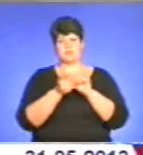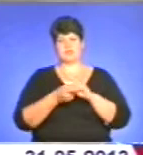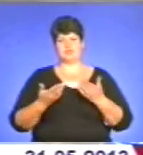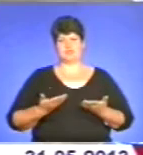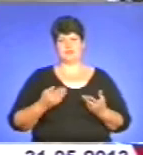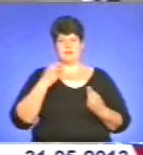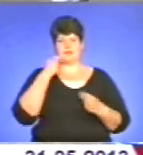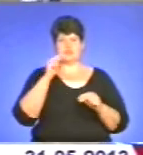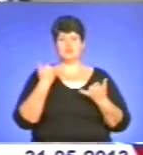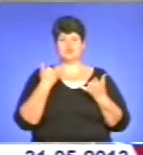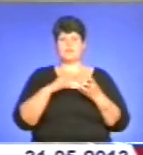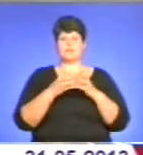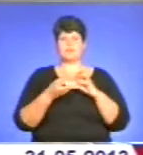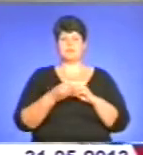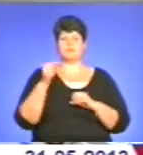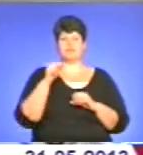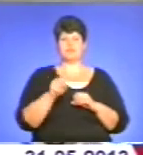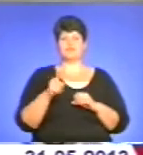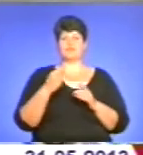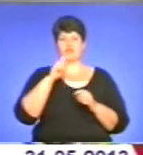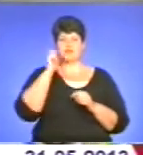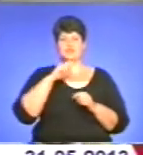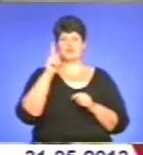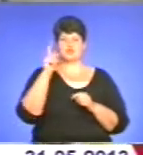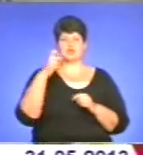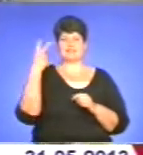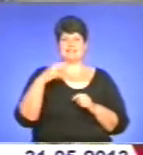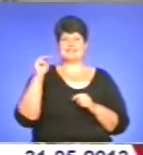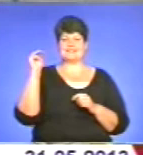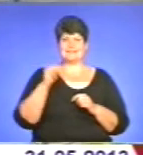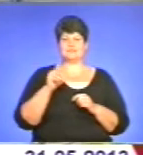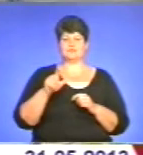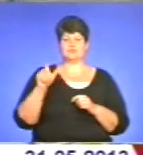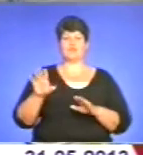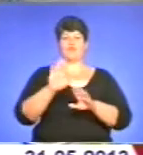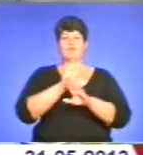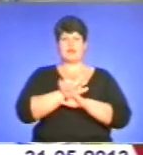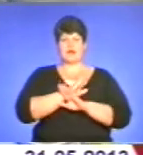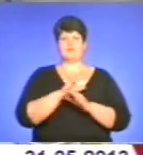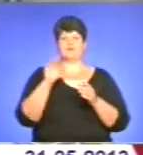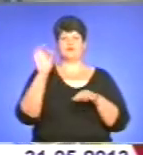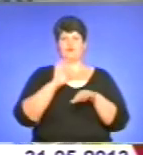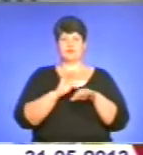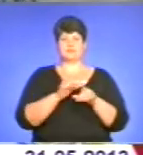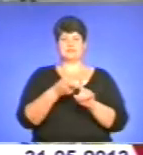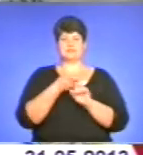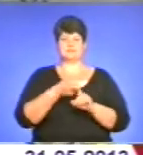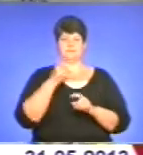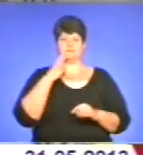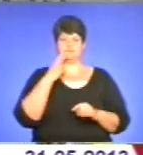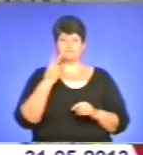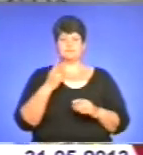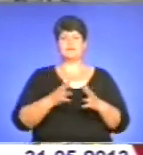Найбільша проблема сьогодні є те, що в Україні 120 тисяч громадян щороку вмирає від хвороб, які пов'язані з тютюнополінням. А